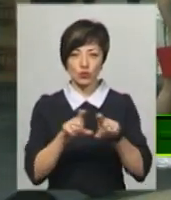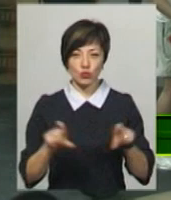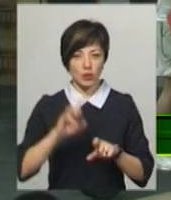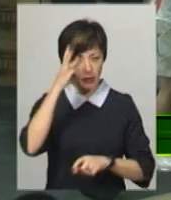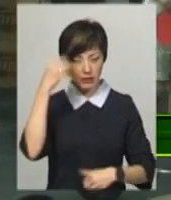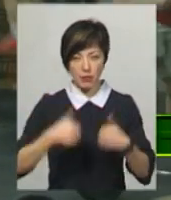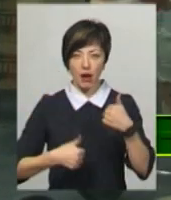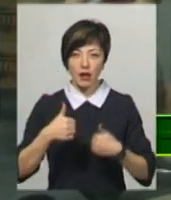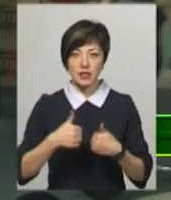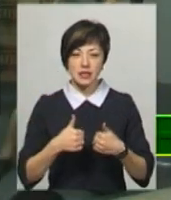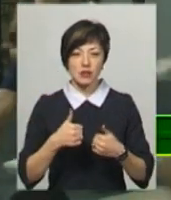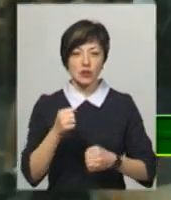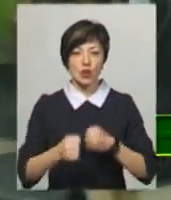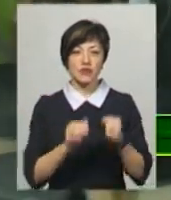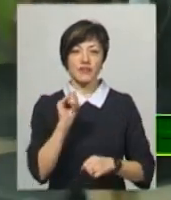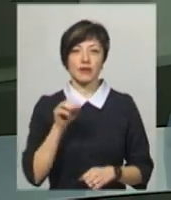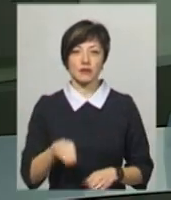змагались на турнірі з кросфіту.